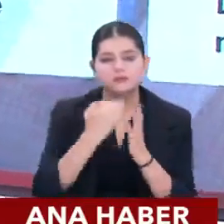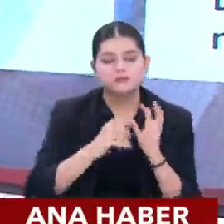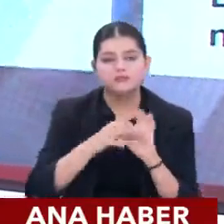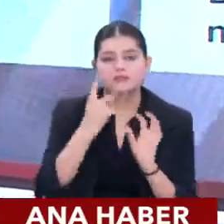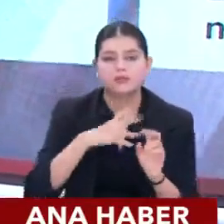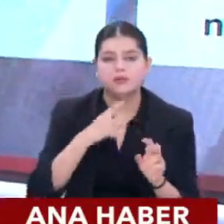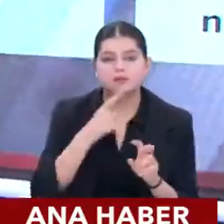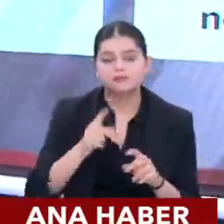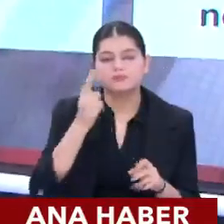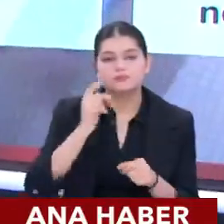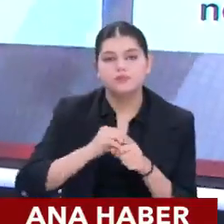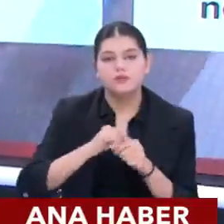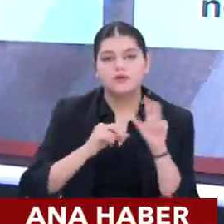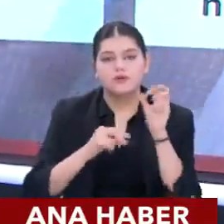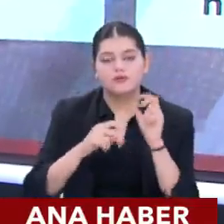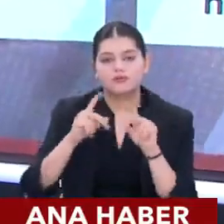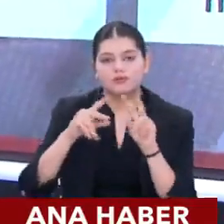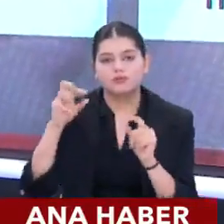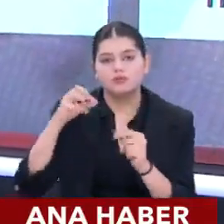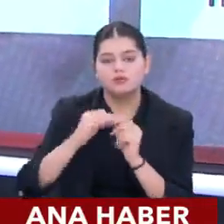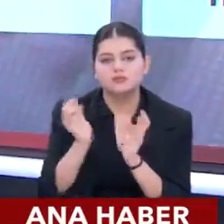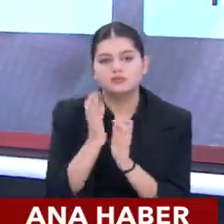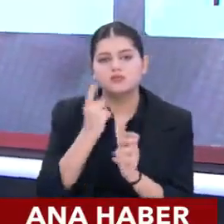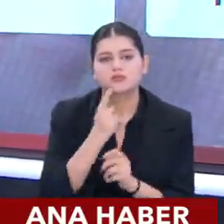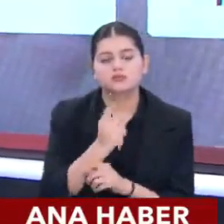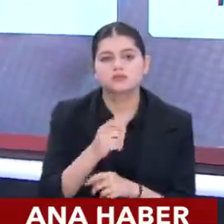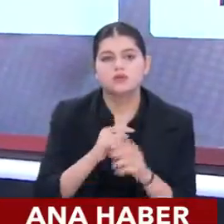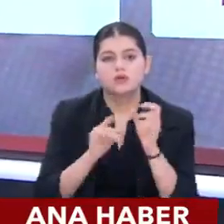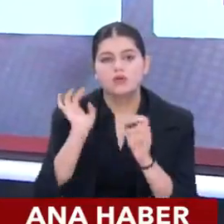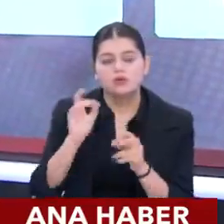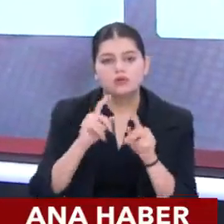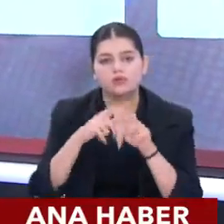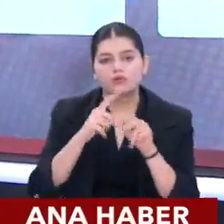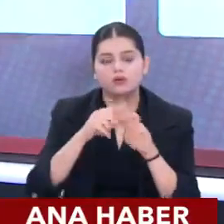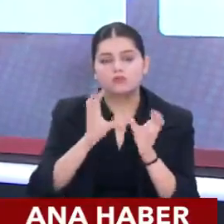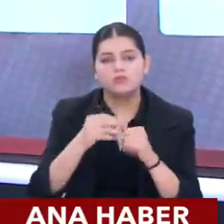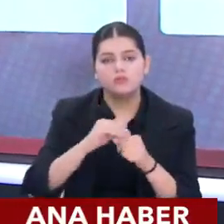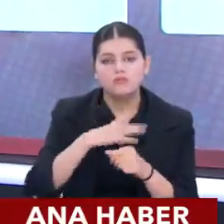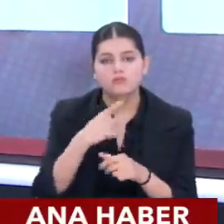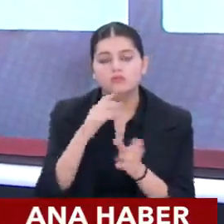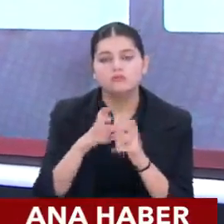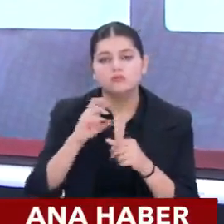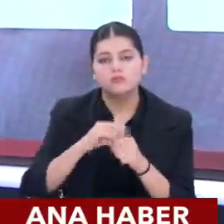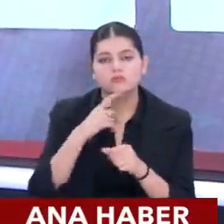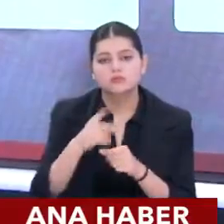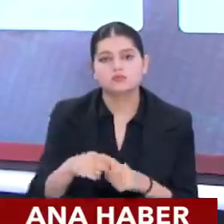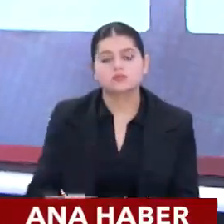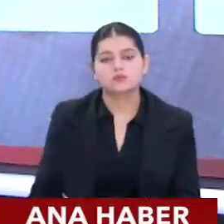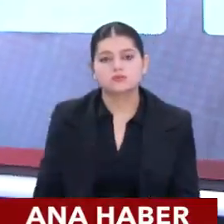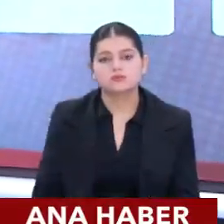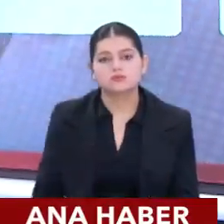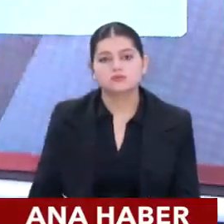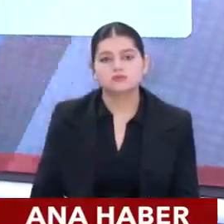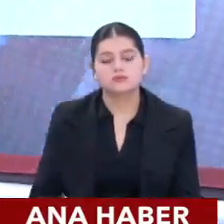ilgilendiriyor. Devletin OVP kısaltmasıyla ifade edilen orta vadeli programı var efendim. Bu program elbette